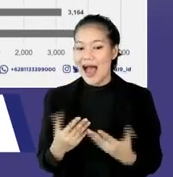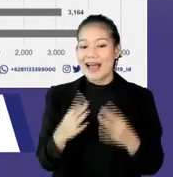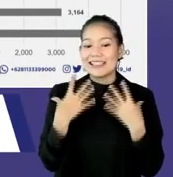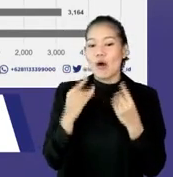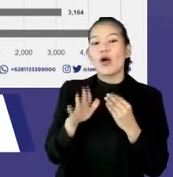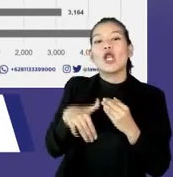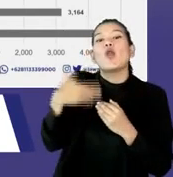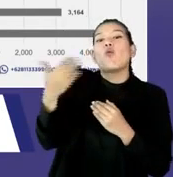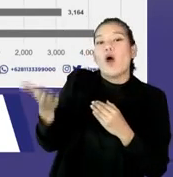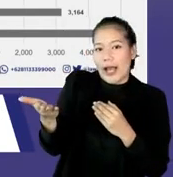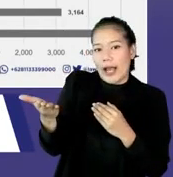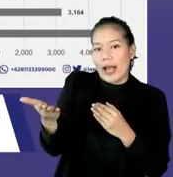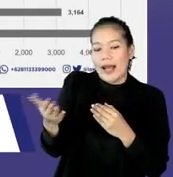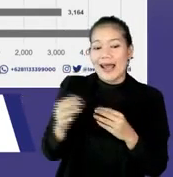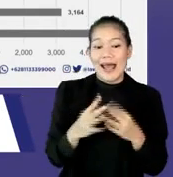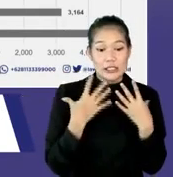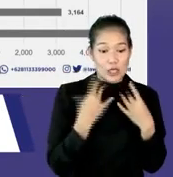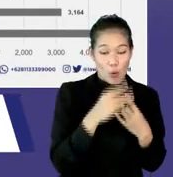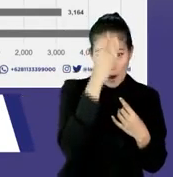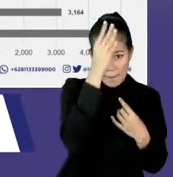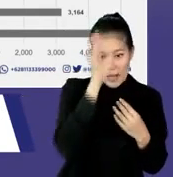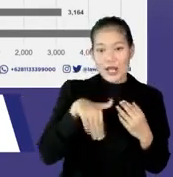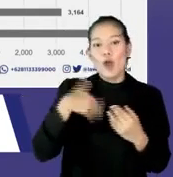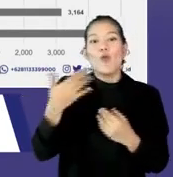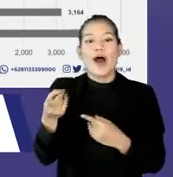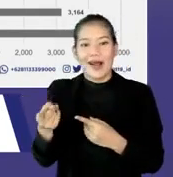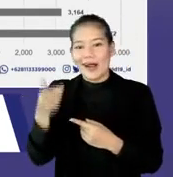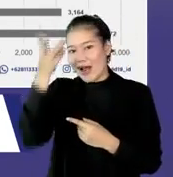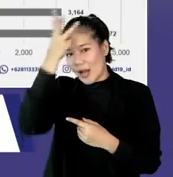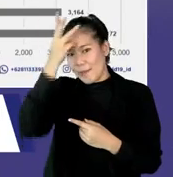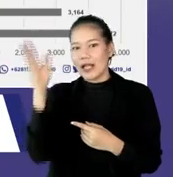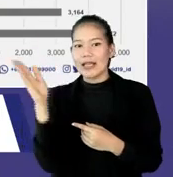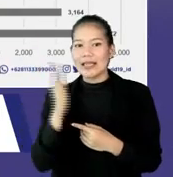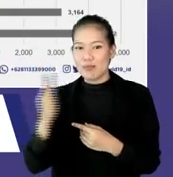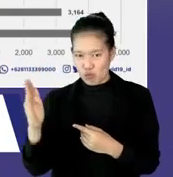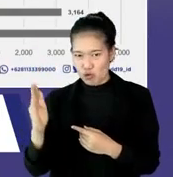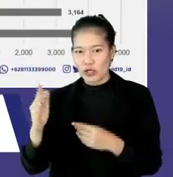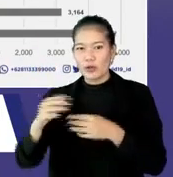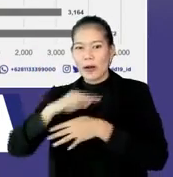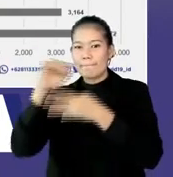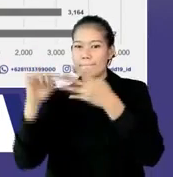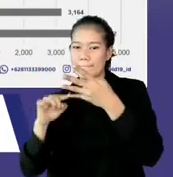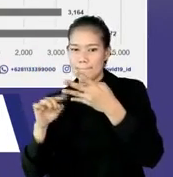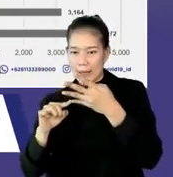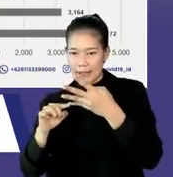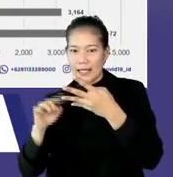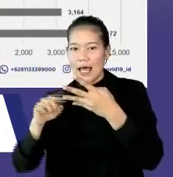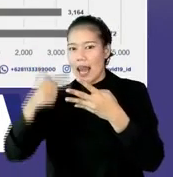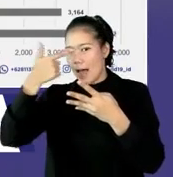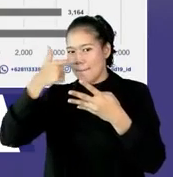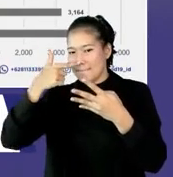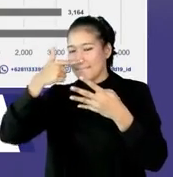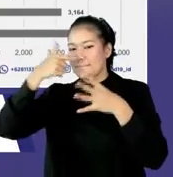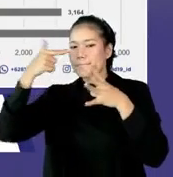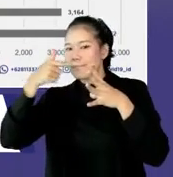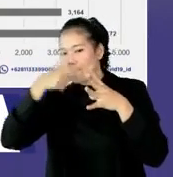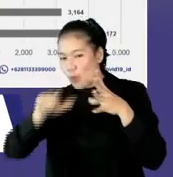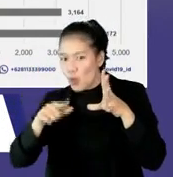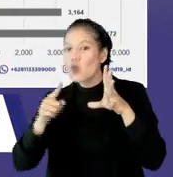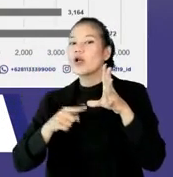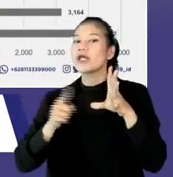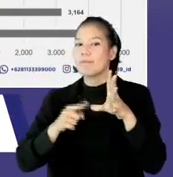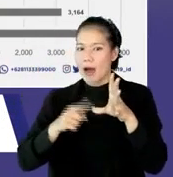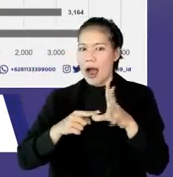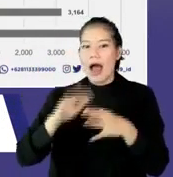Jawa dan Bali gitu ya. Jadi di sini ada Kalimantan Timur, ini peringkat keempat, Lampung, peringkat kelima, Riau,